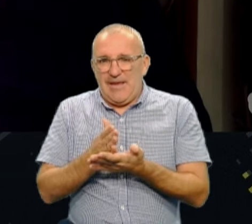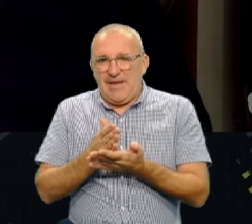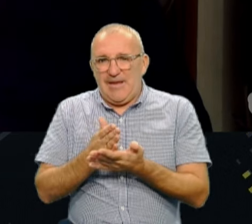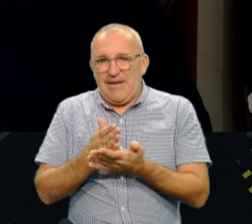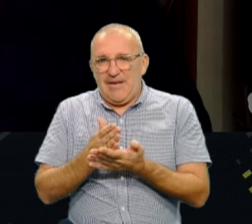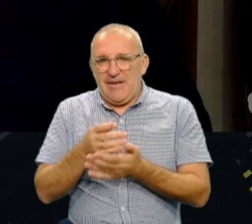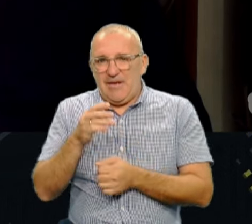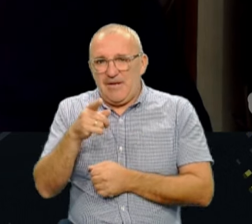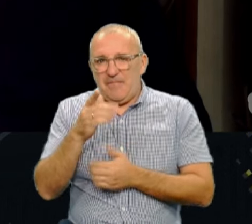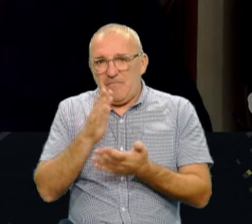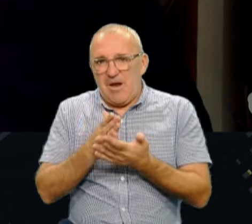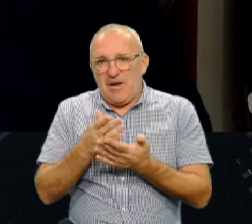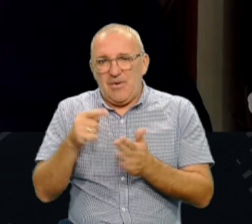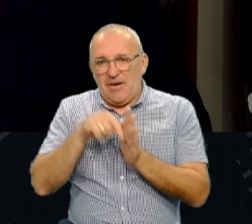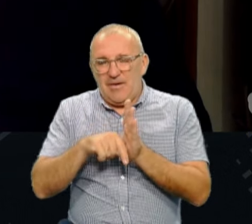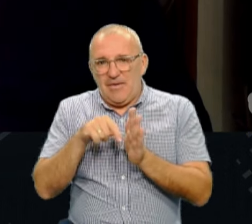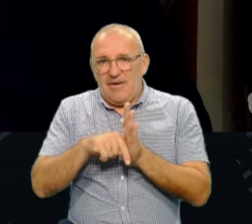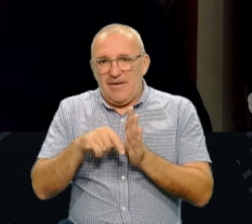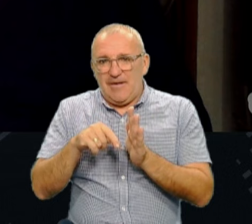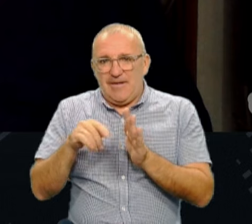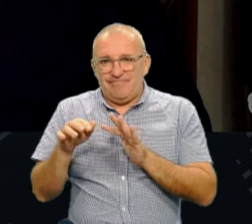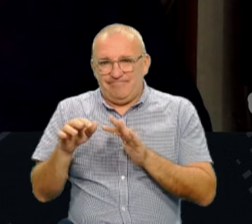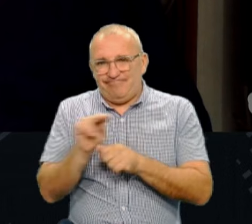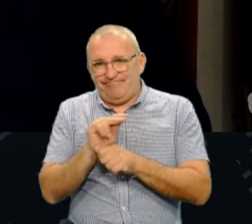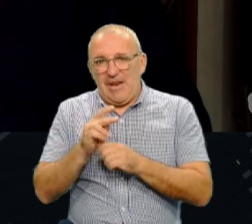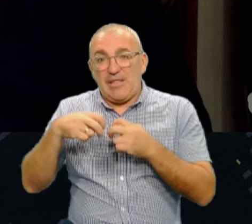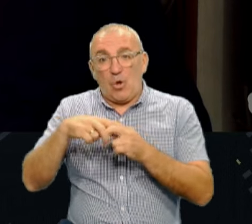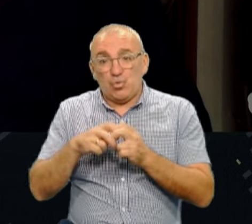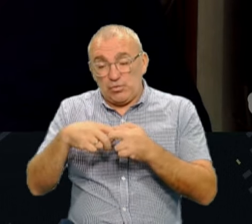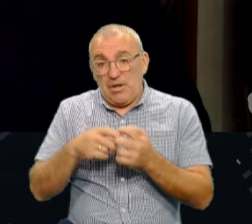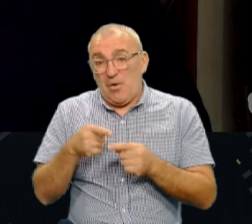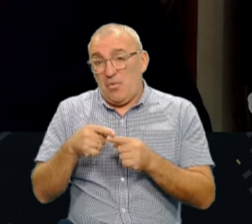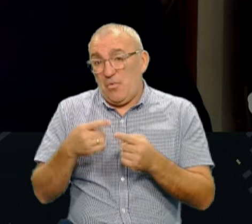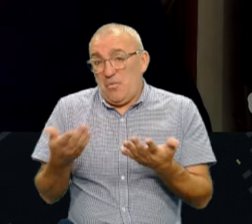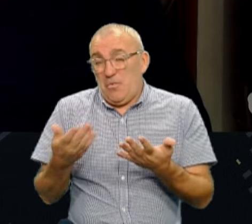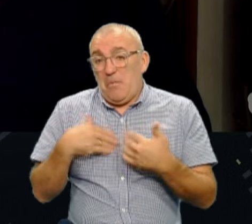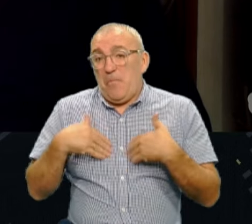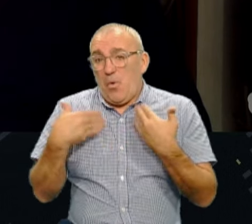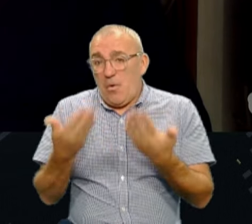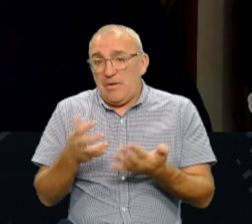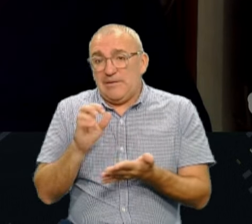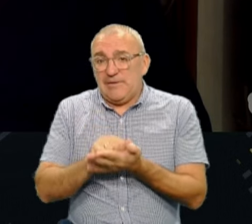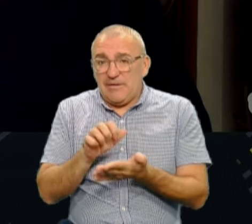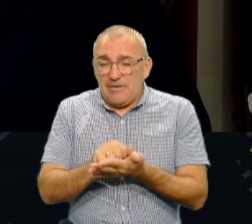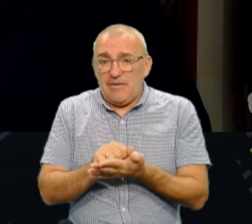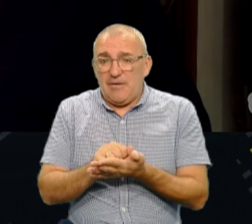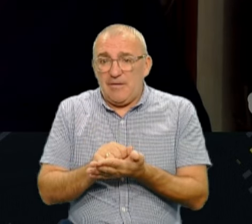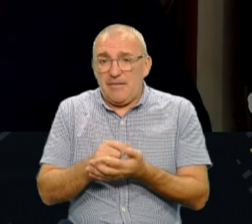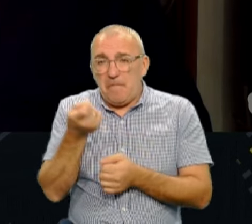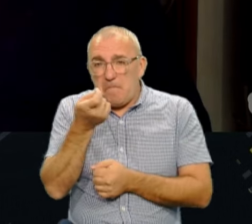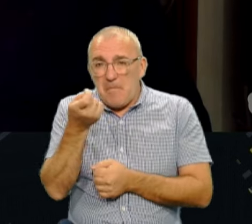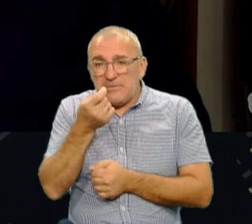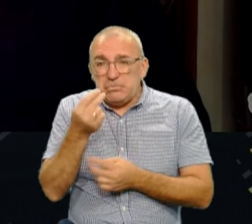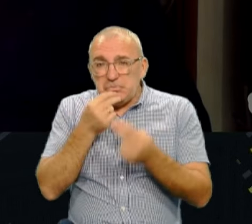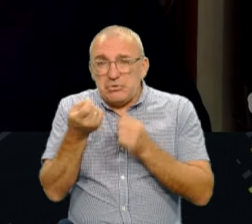має якусь нелегетичну дію на сустави. Але тут якось пропонують займатися якимись мікродозингами, ще чимось, ще